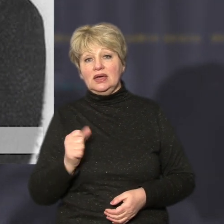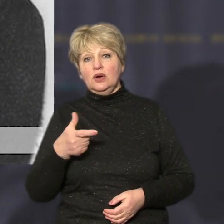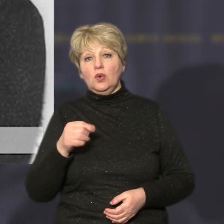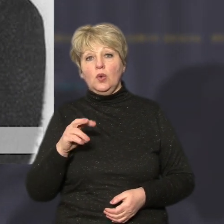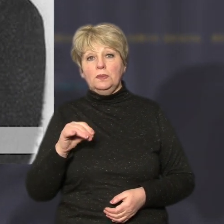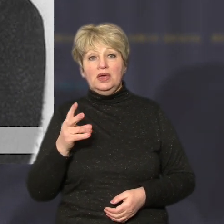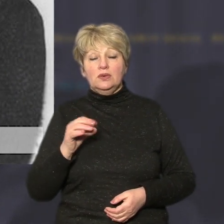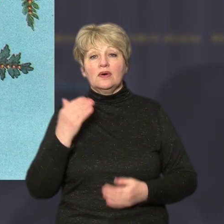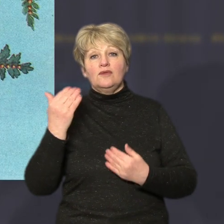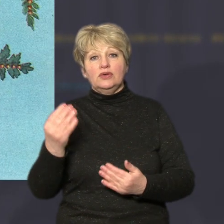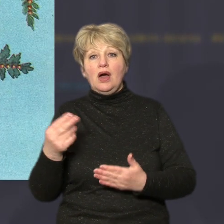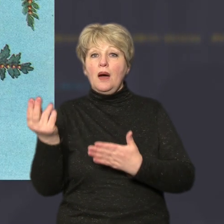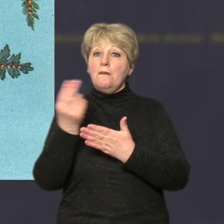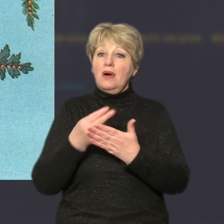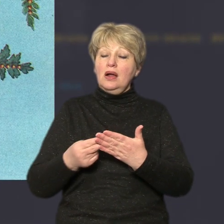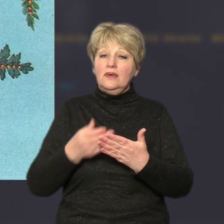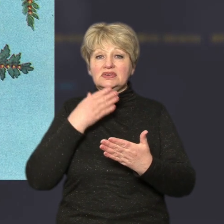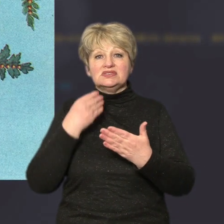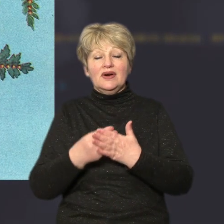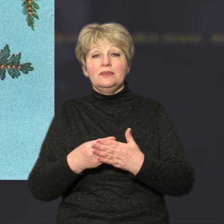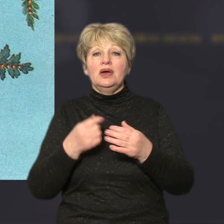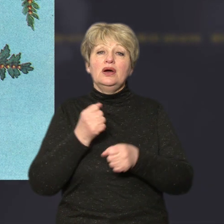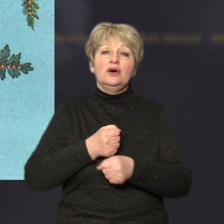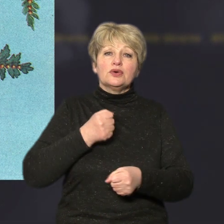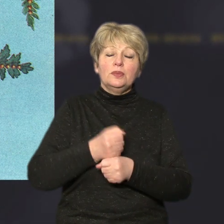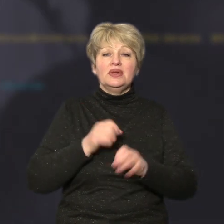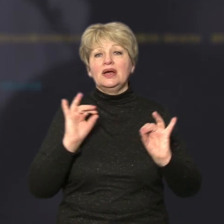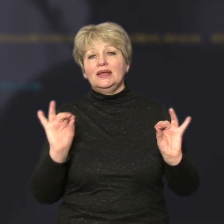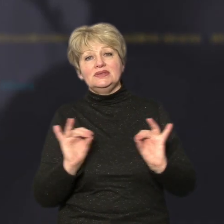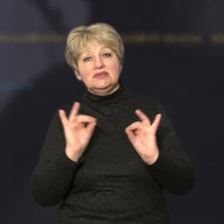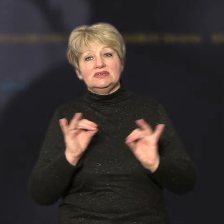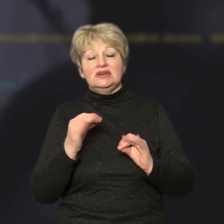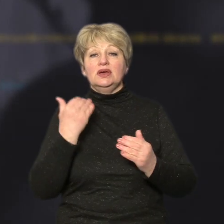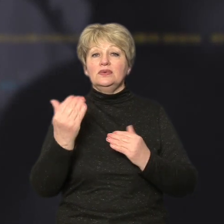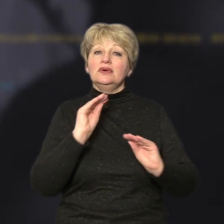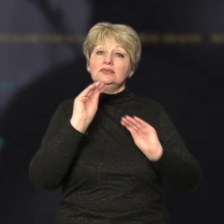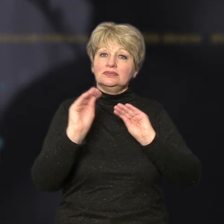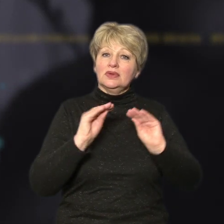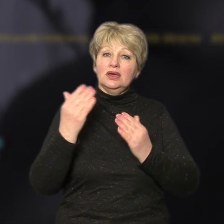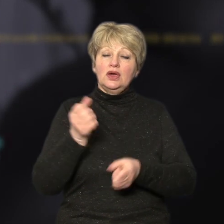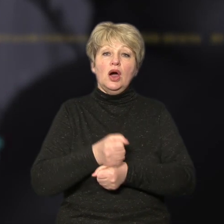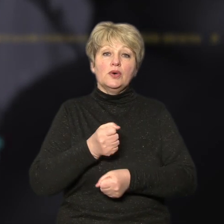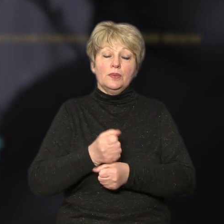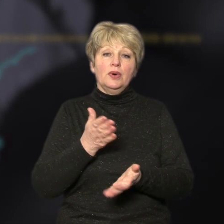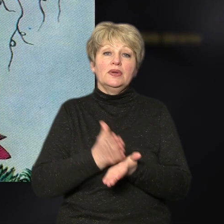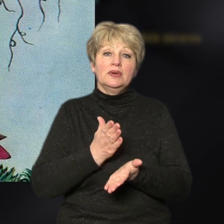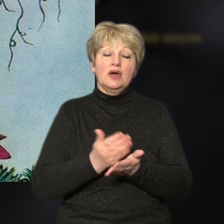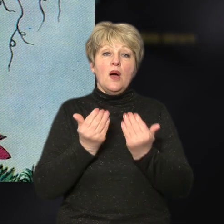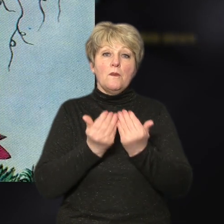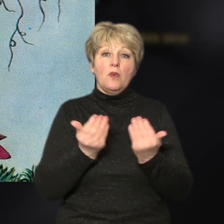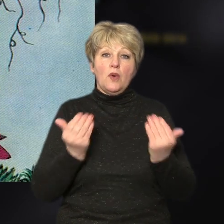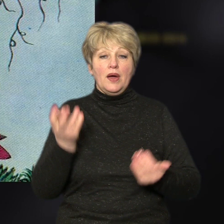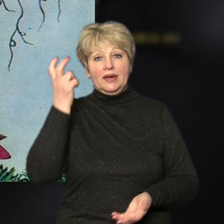сюжетні композиції, цілими серіями робила дуже інтересні в неї композиції. Її роботи знаходяться в музеях